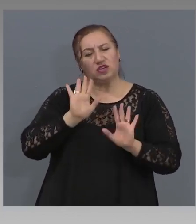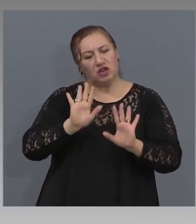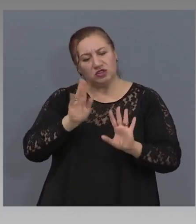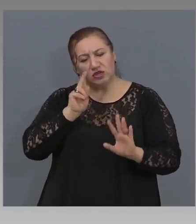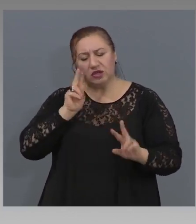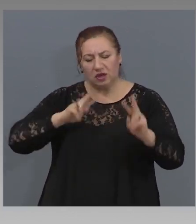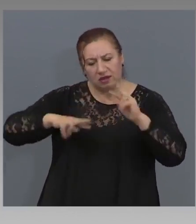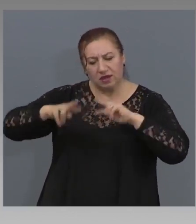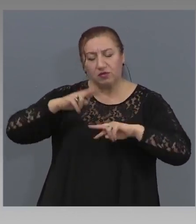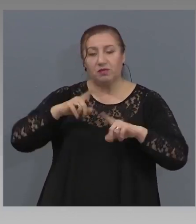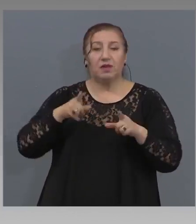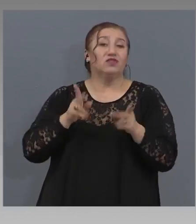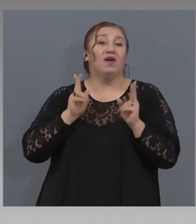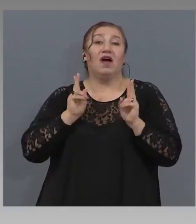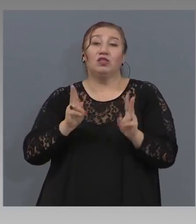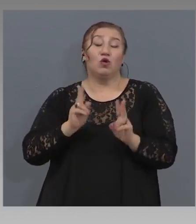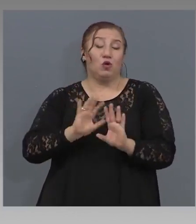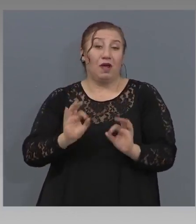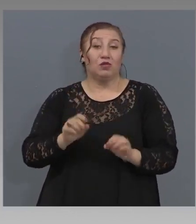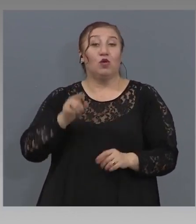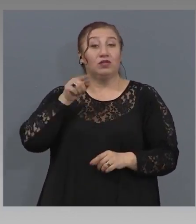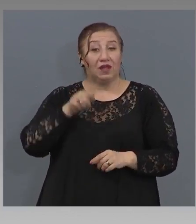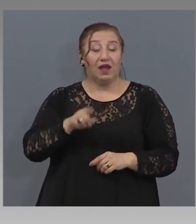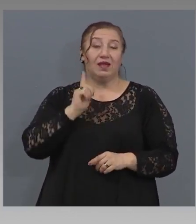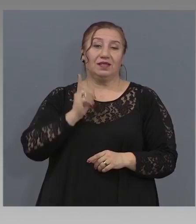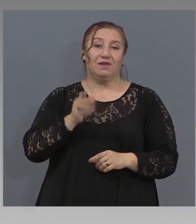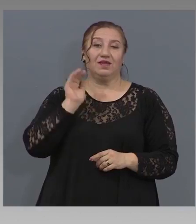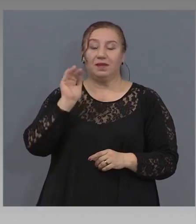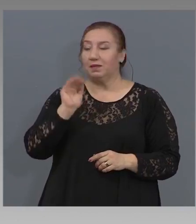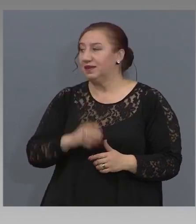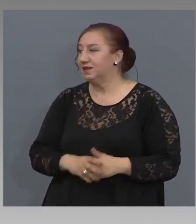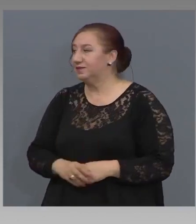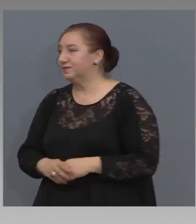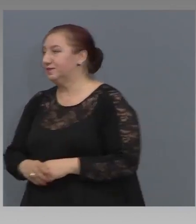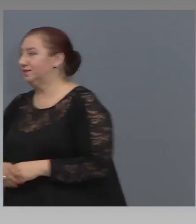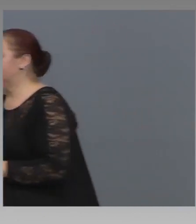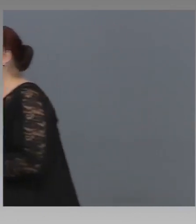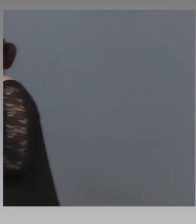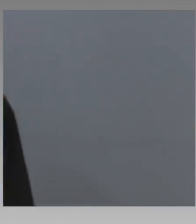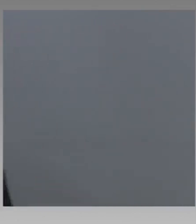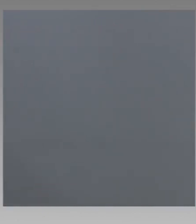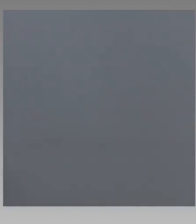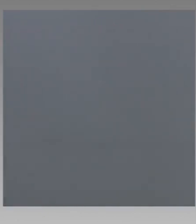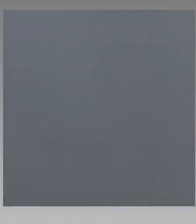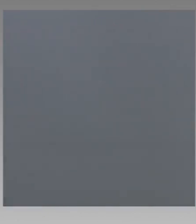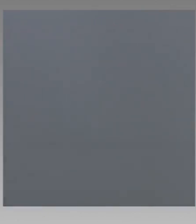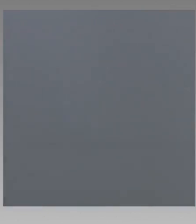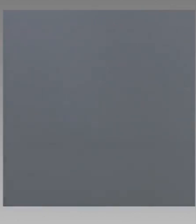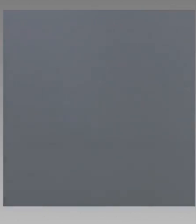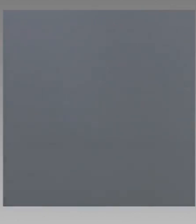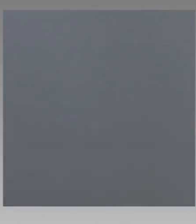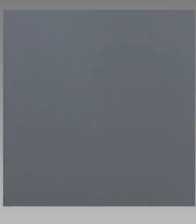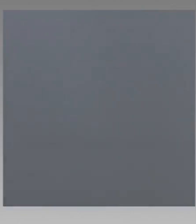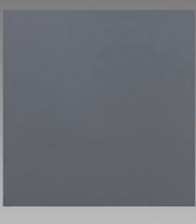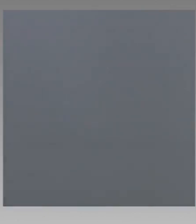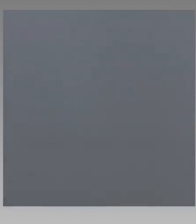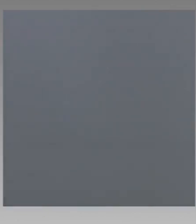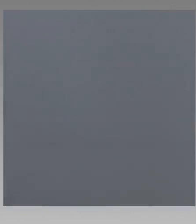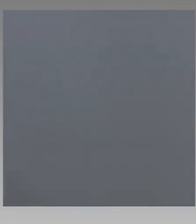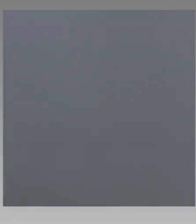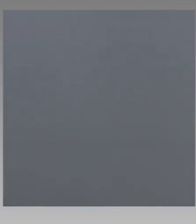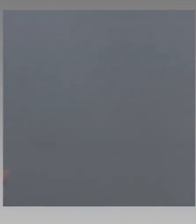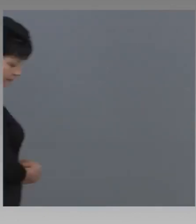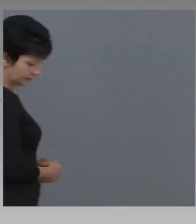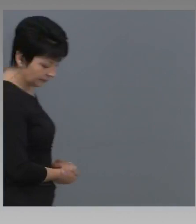-внимателно. Това е нормално и така трябва да бъде. Само да оточним за книгите, нали не е временно намаляването на